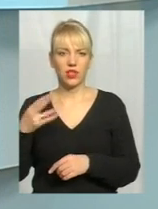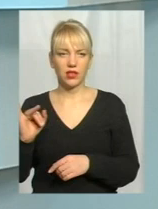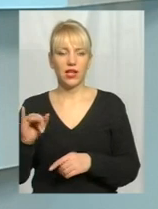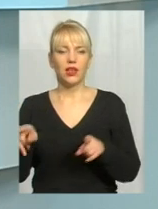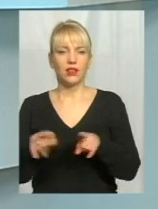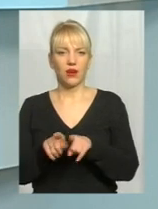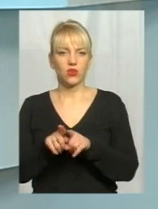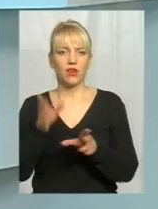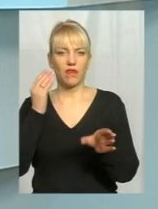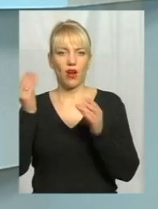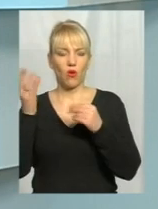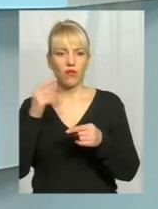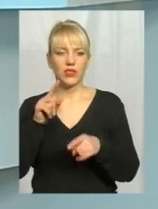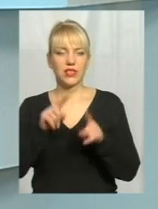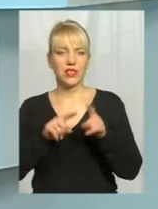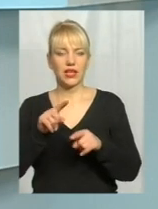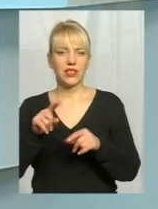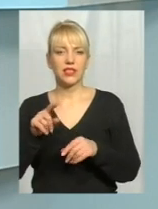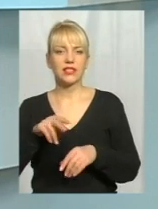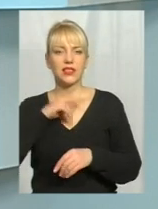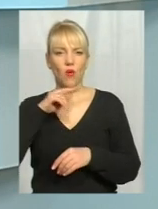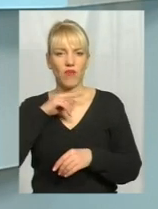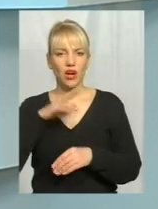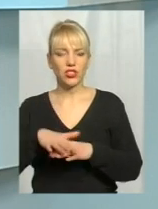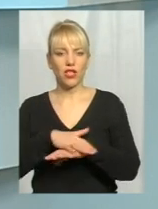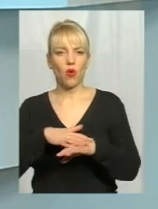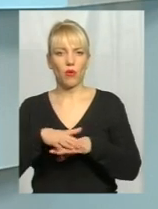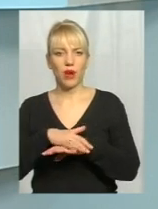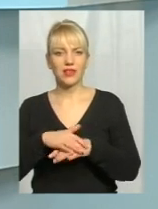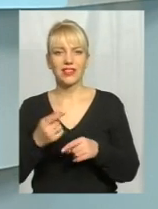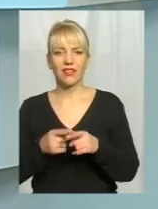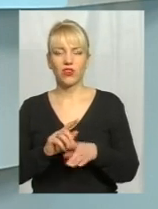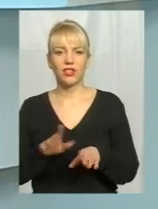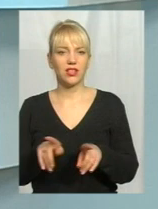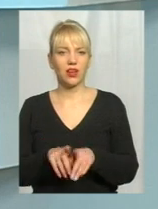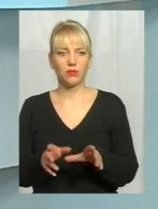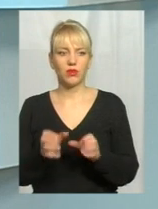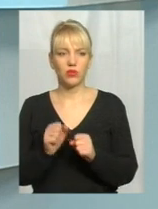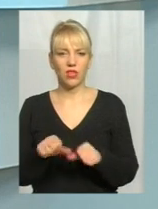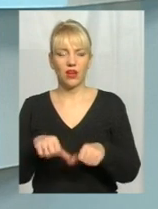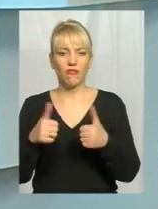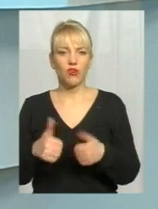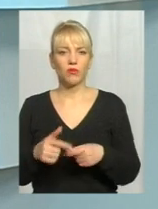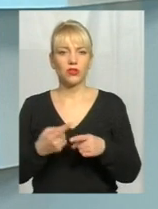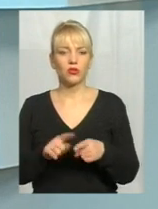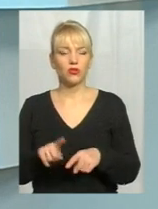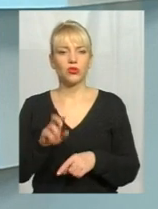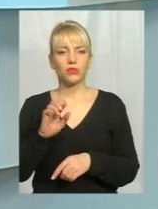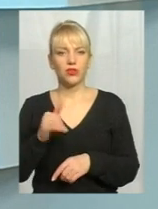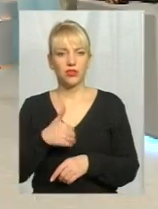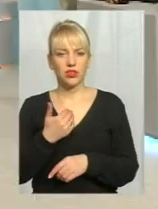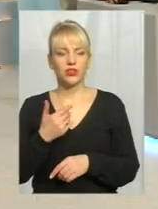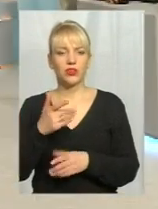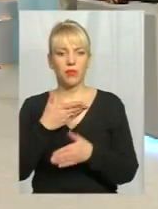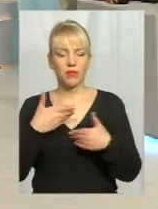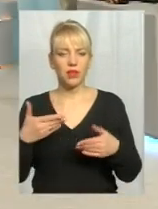Також враховується деякі зауваження громадськості. Вони не так беруться в форматі тому, що ми б хотілися, але ми